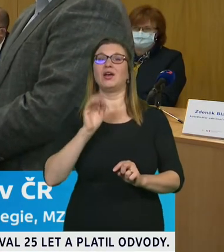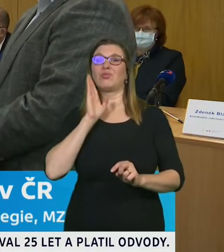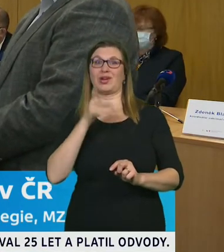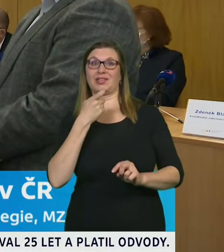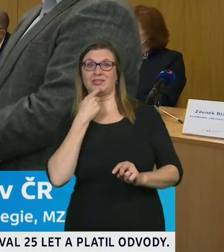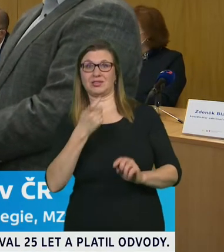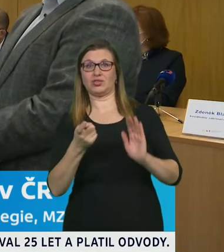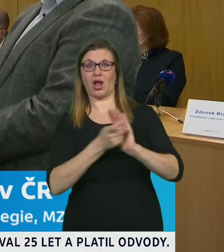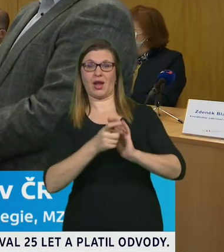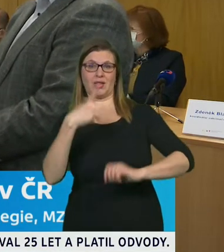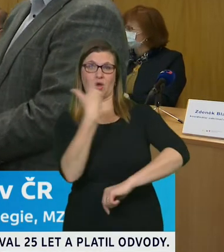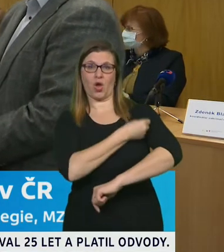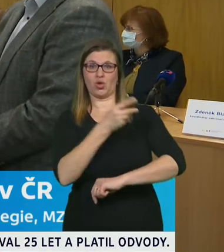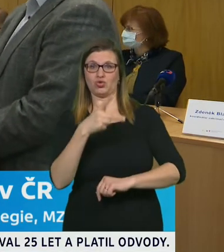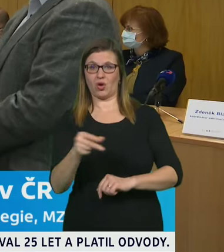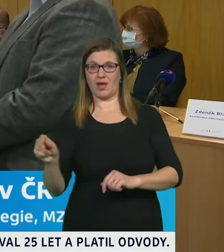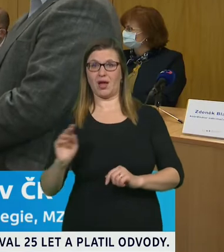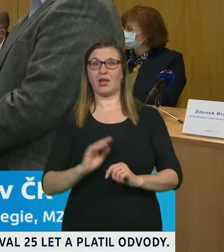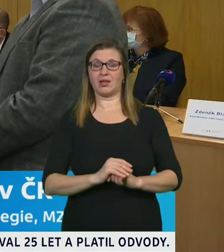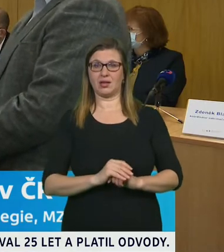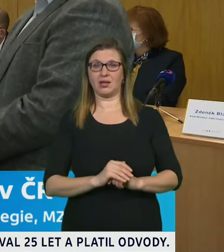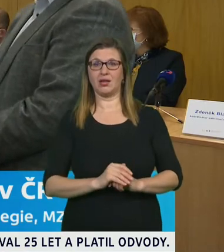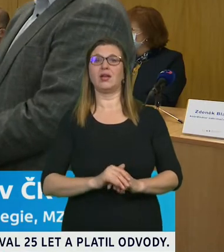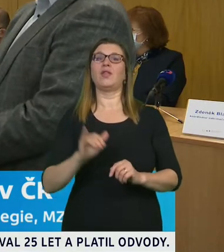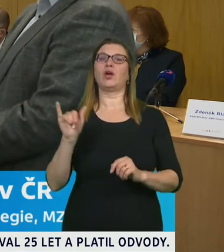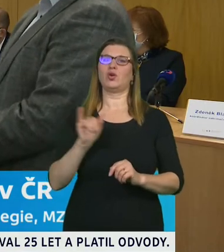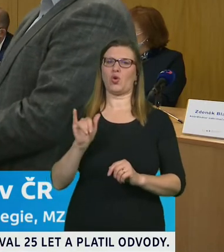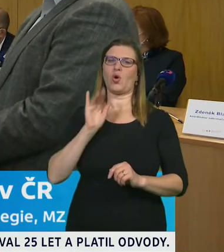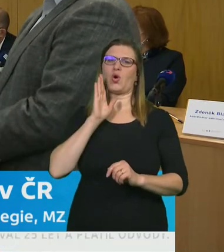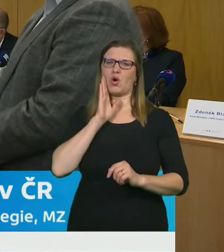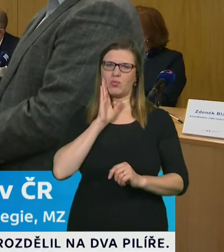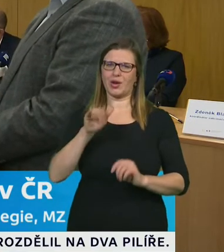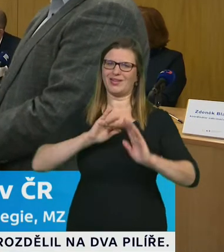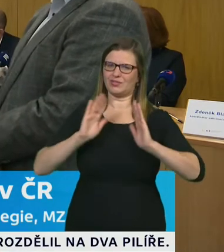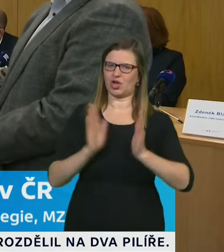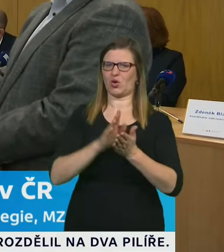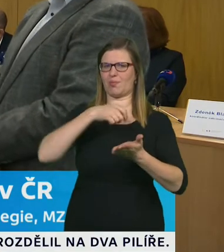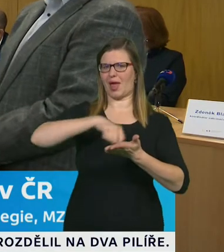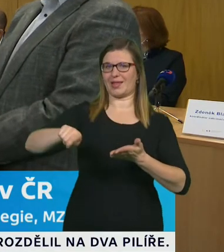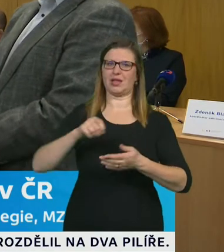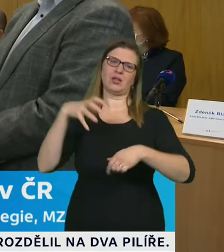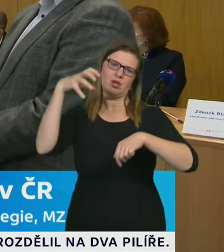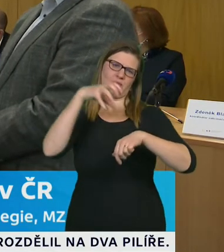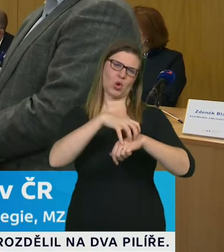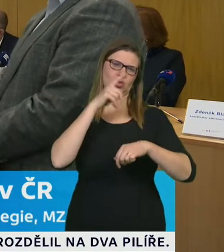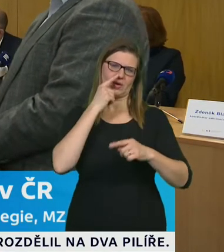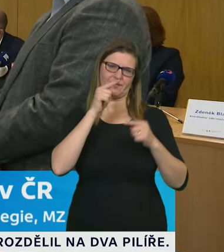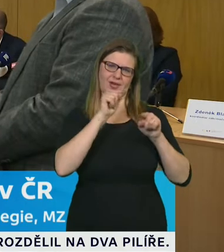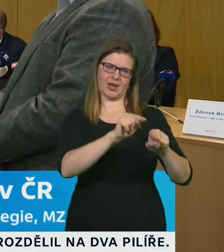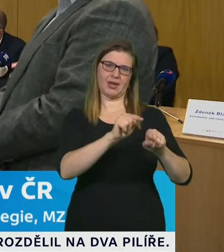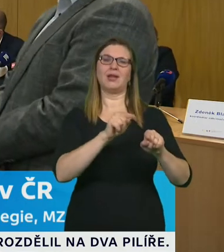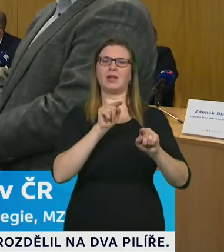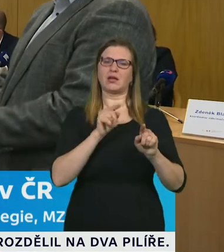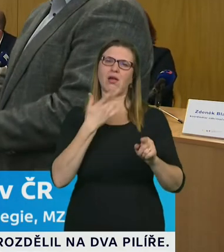komplement, pomocný materiál, fyziologický roztok a další pomocky platit a bude to samozřejmě cílená mediální